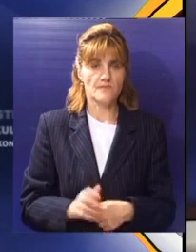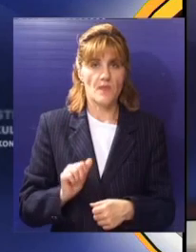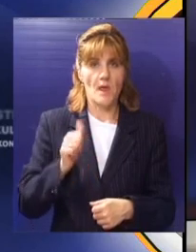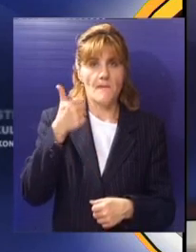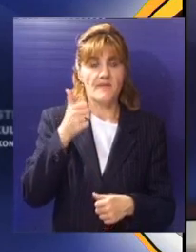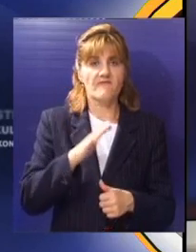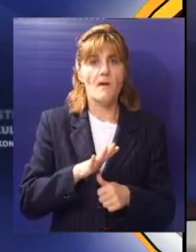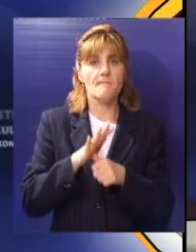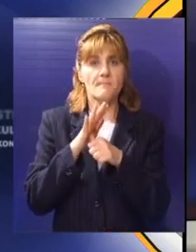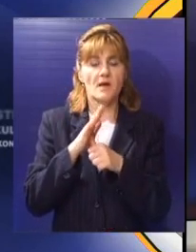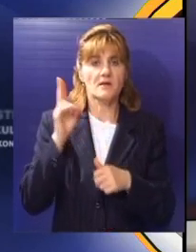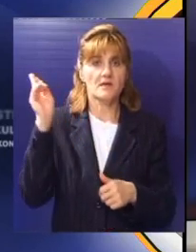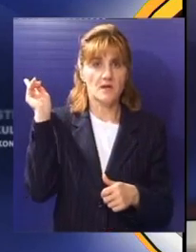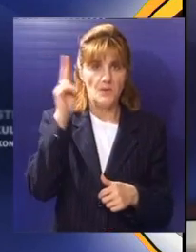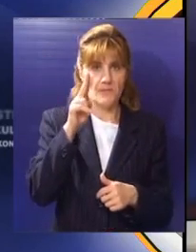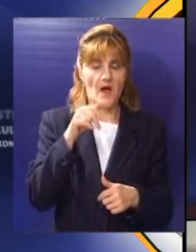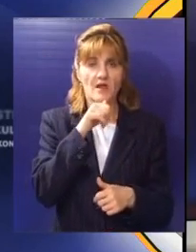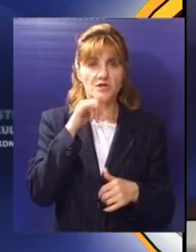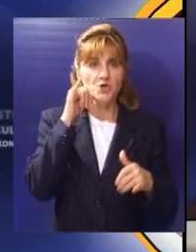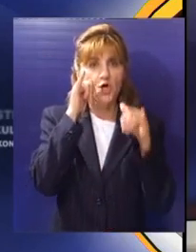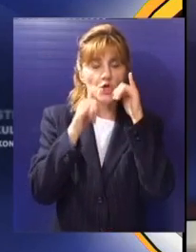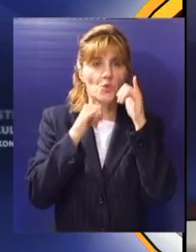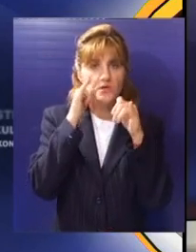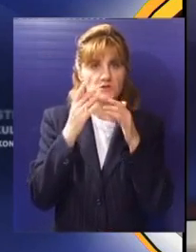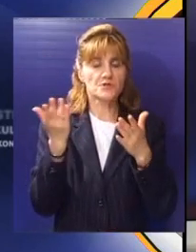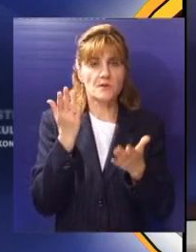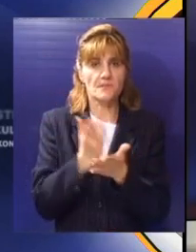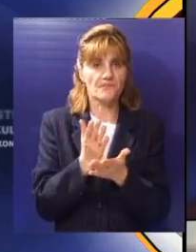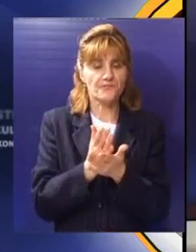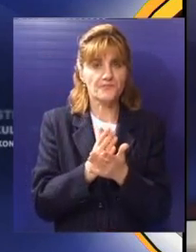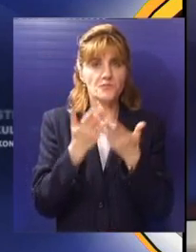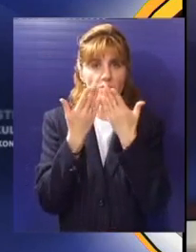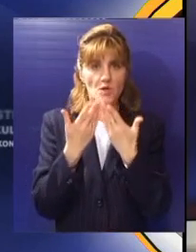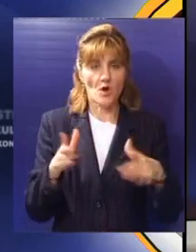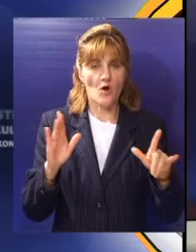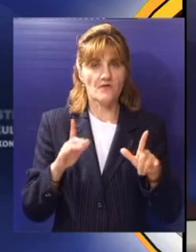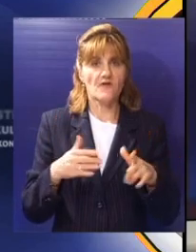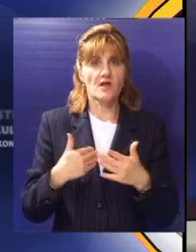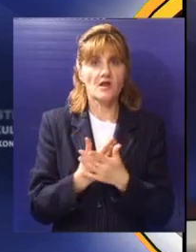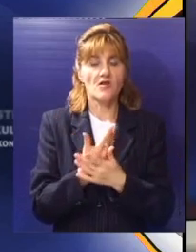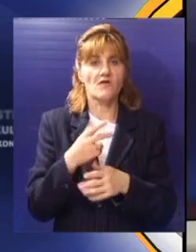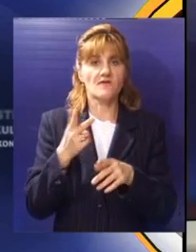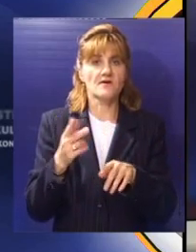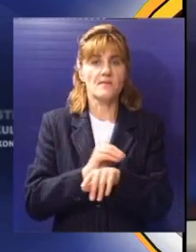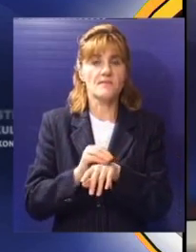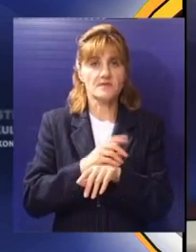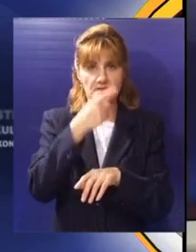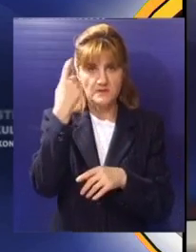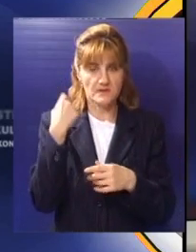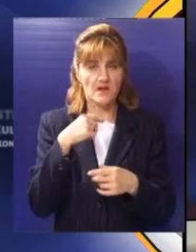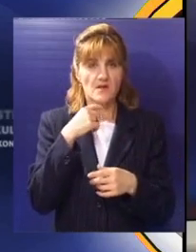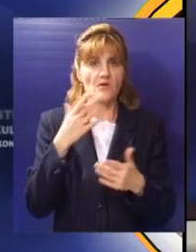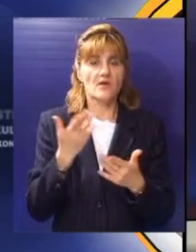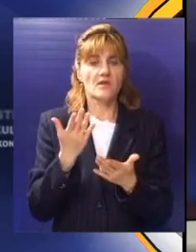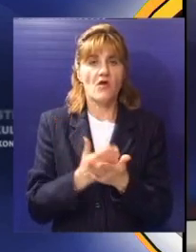Prvi maj na Paliću je prvorazredna turistička manifestacija kojom se zvanično otvara turistička sezona. I ove